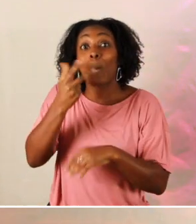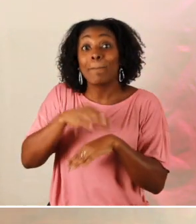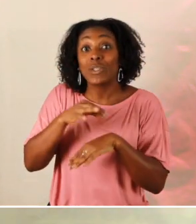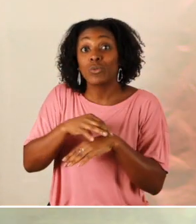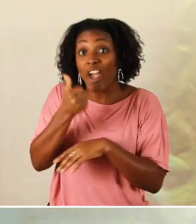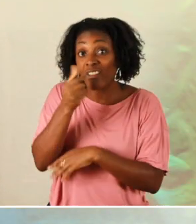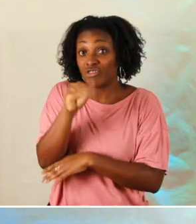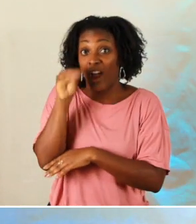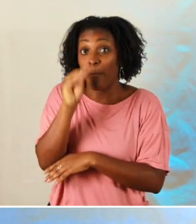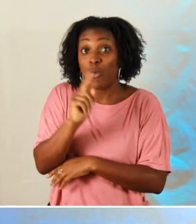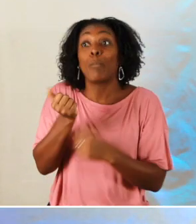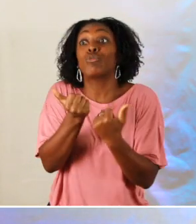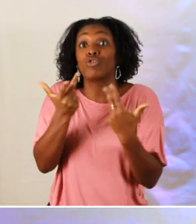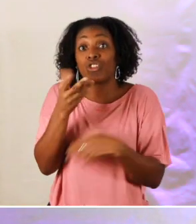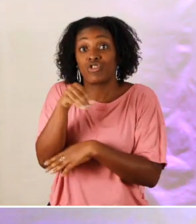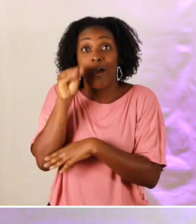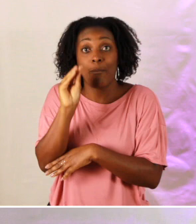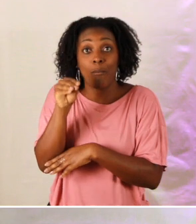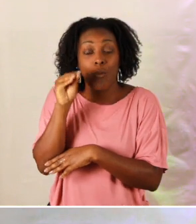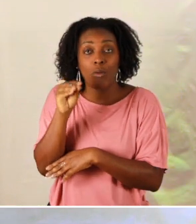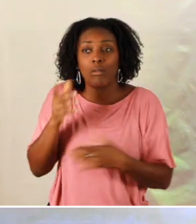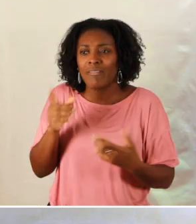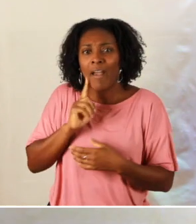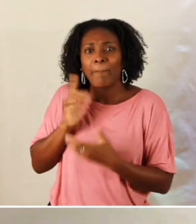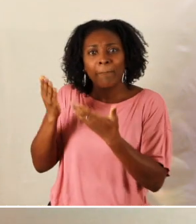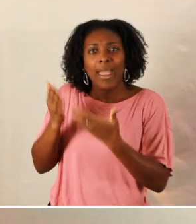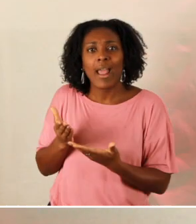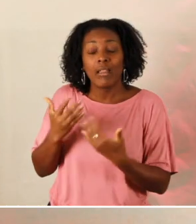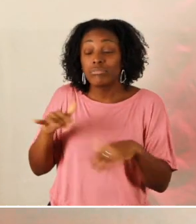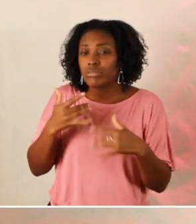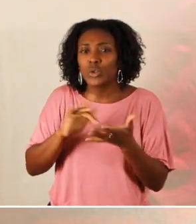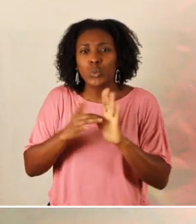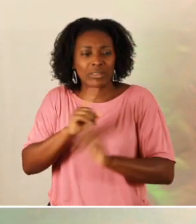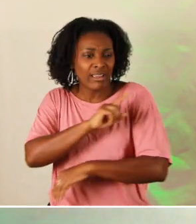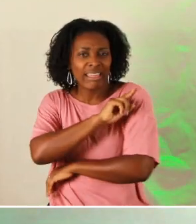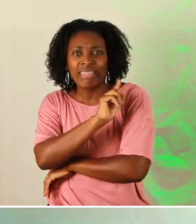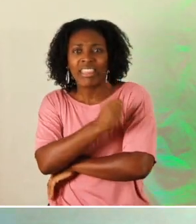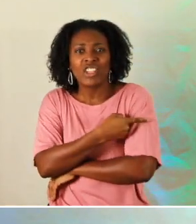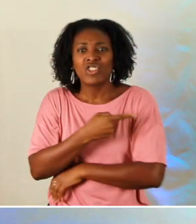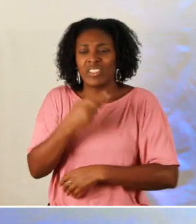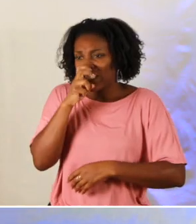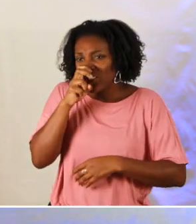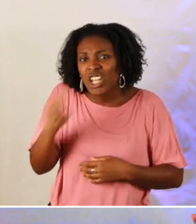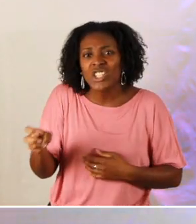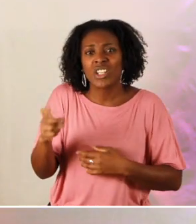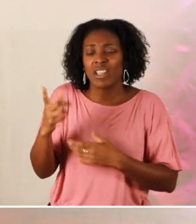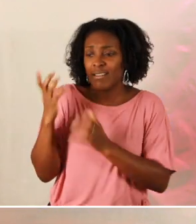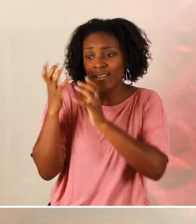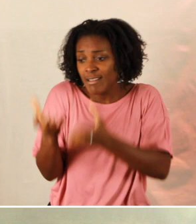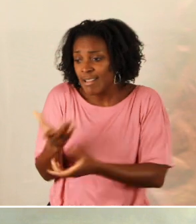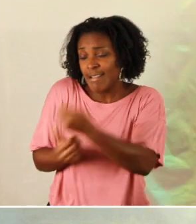avait plusieurs en fait cette femme là elle a mis toute son énergie à prendre sa cruche d'eau à aller chercher de l'eau à